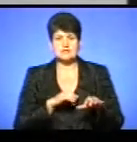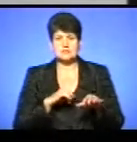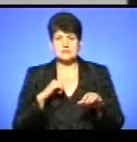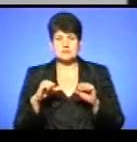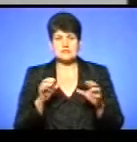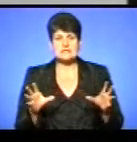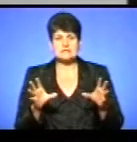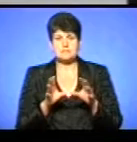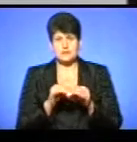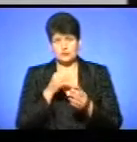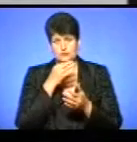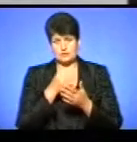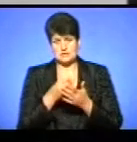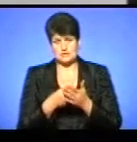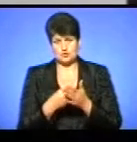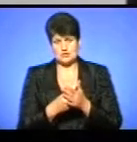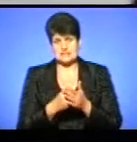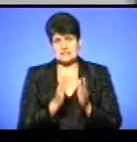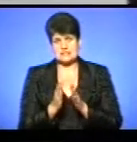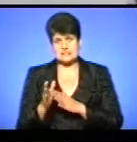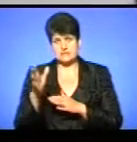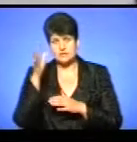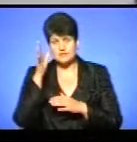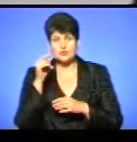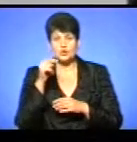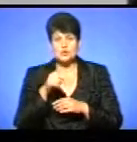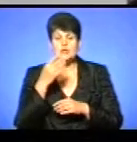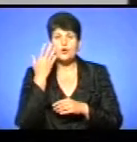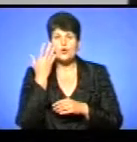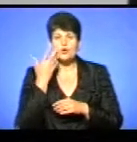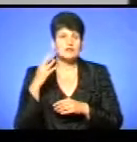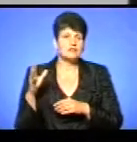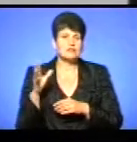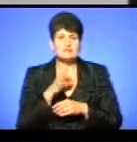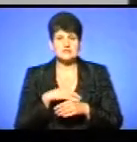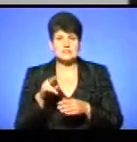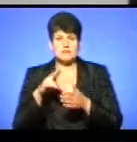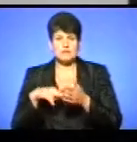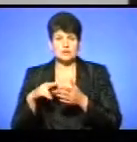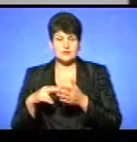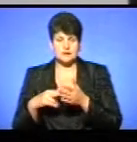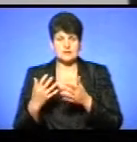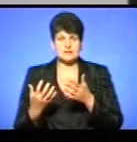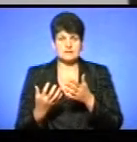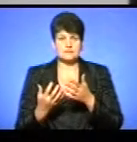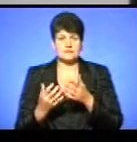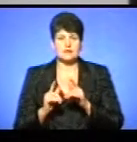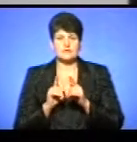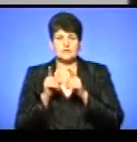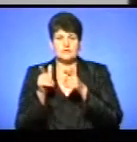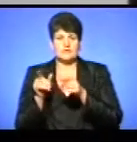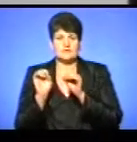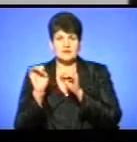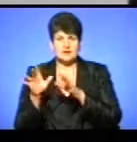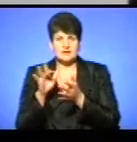спільно відповідають за бюджет системи освіти. Тоді, коли всі податки надходили в центр, держава